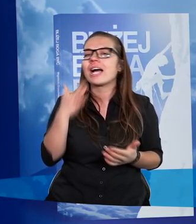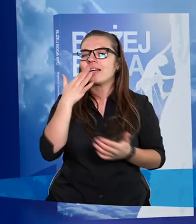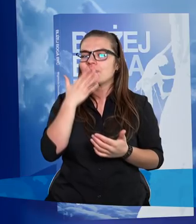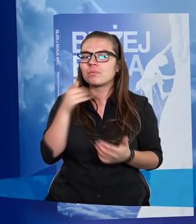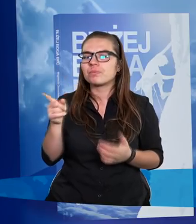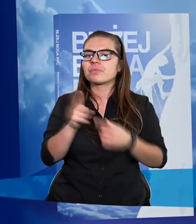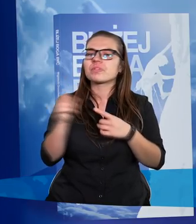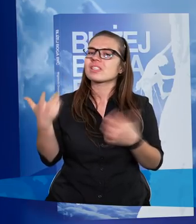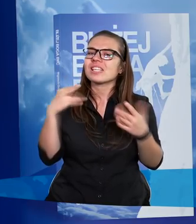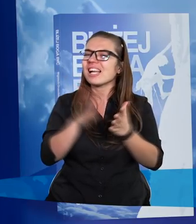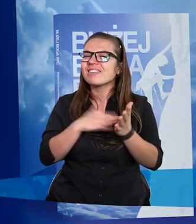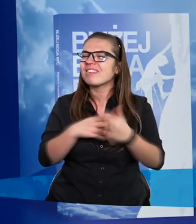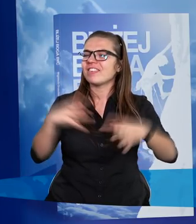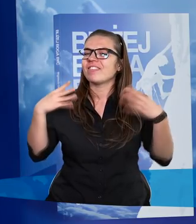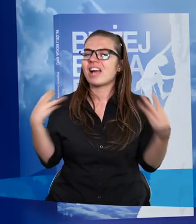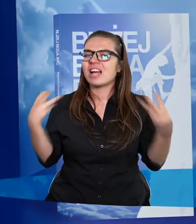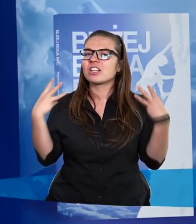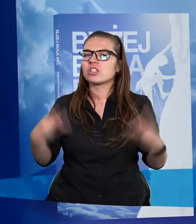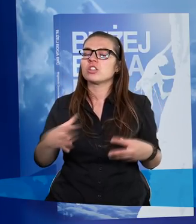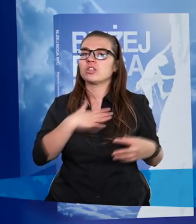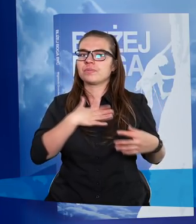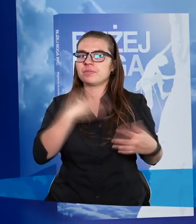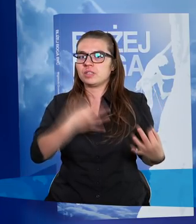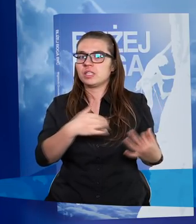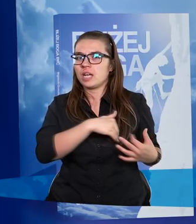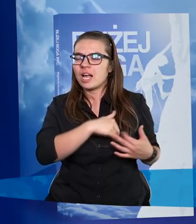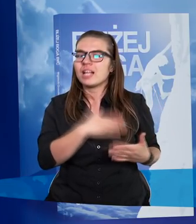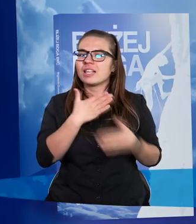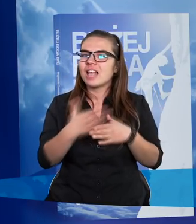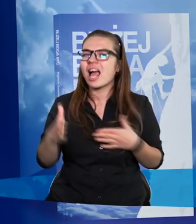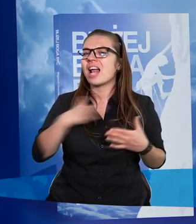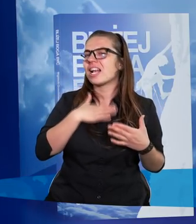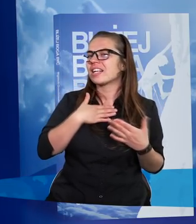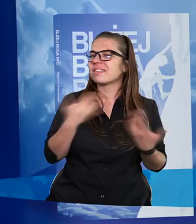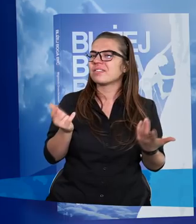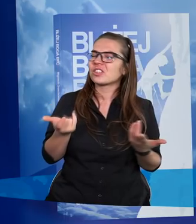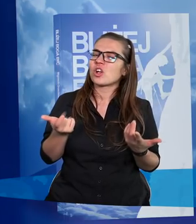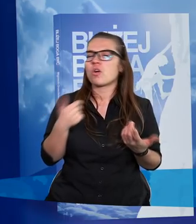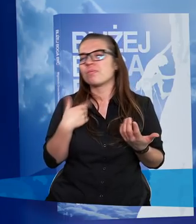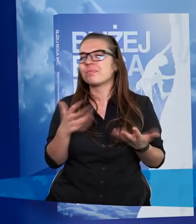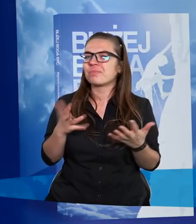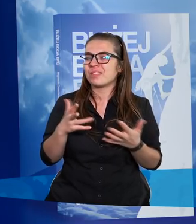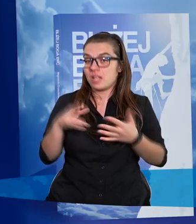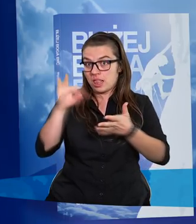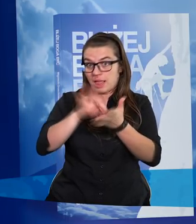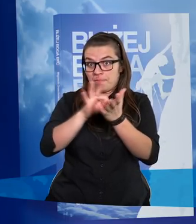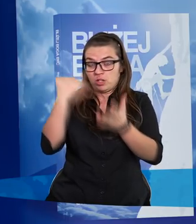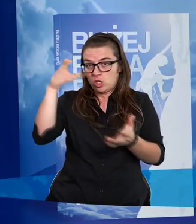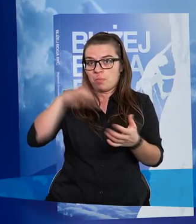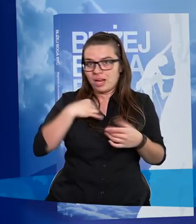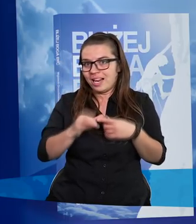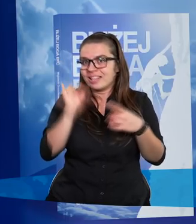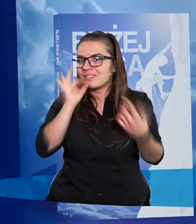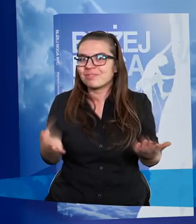niezwykle ważne. To, że dzisiaj nadal jestem chrześcijenniem, nie wynika z tego, że jestem dobry. Na pewno z tego nie wynika,